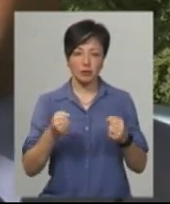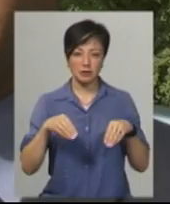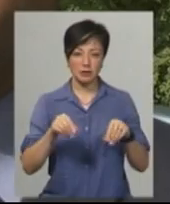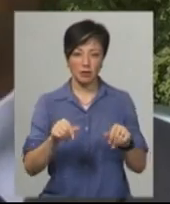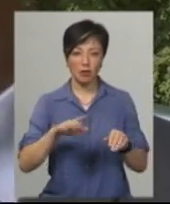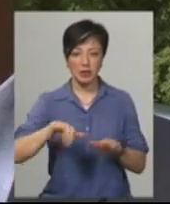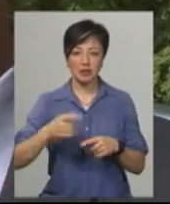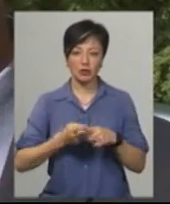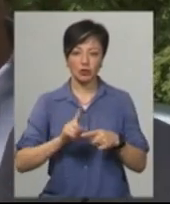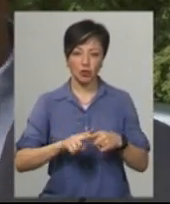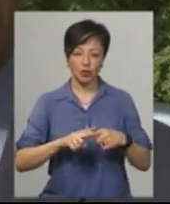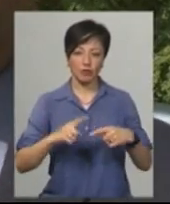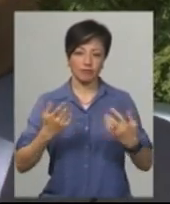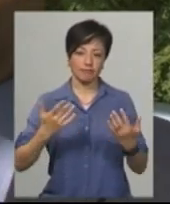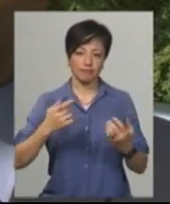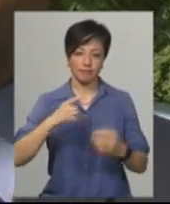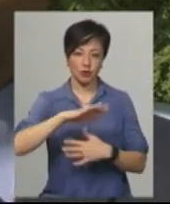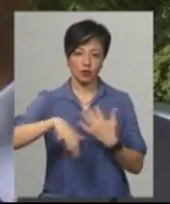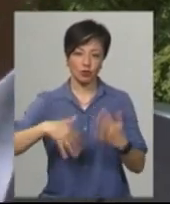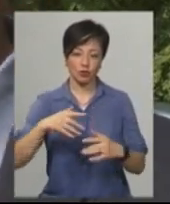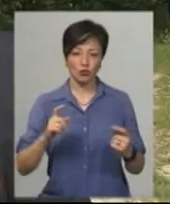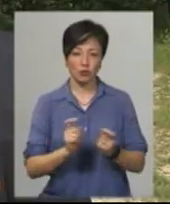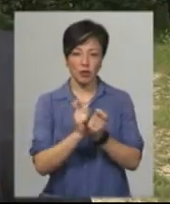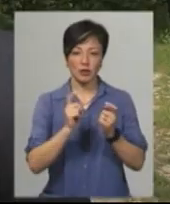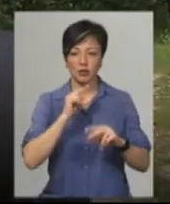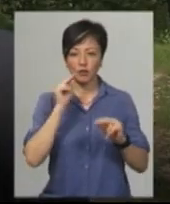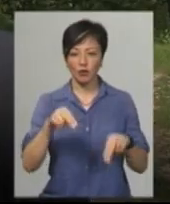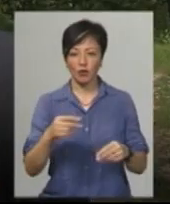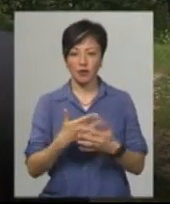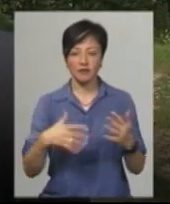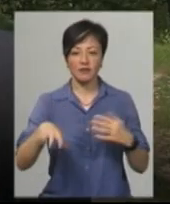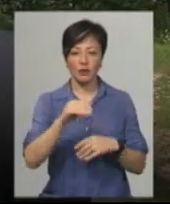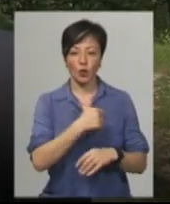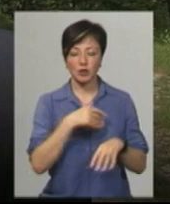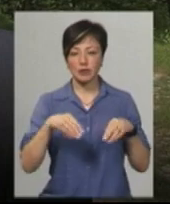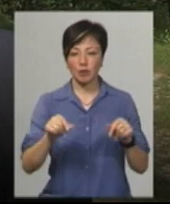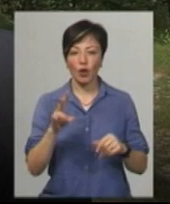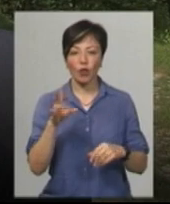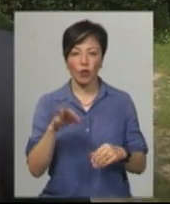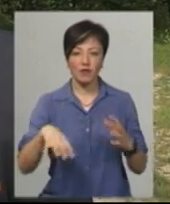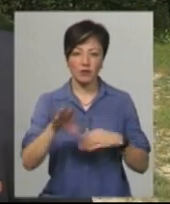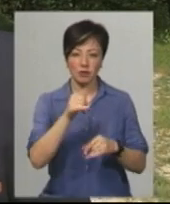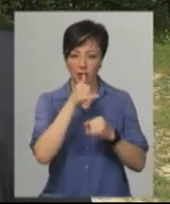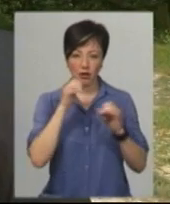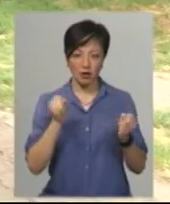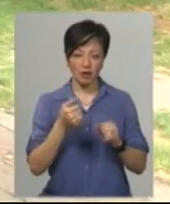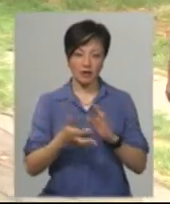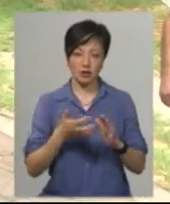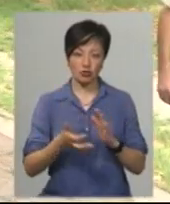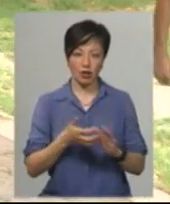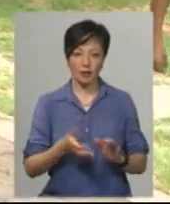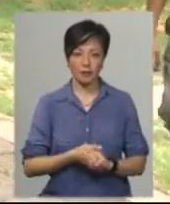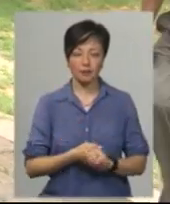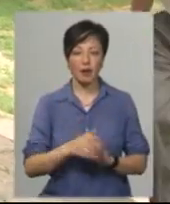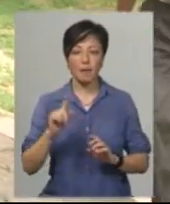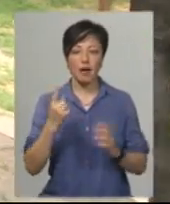сперечки, звинувачення. Всі хочуть землі, всім не вистачає. На